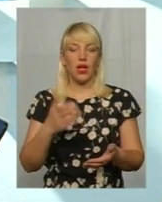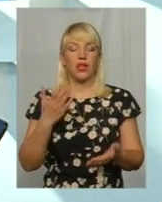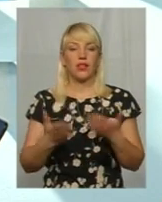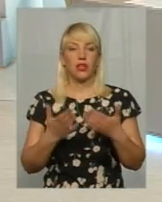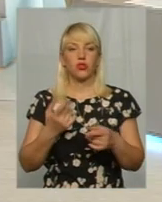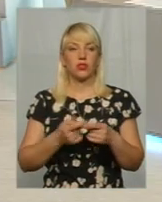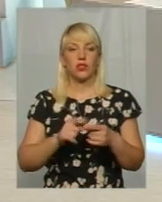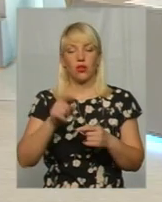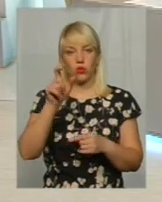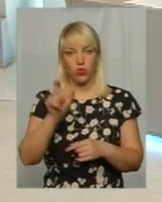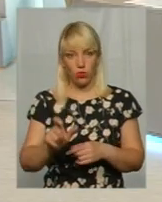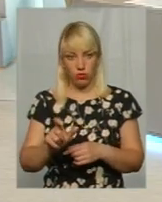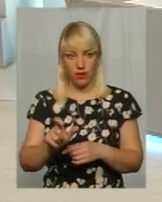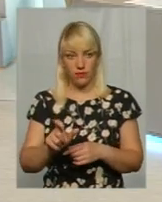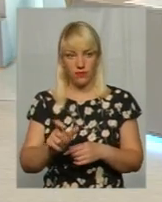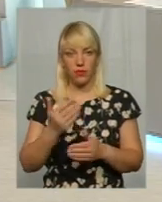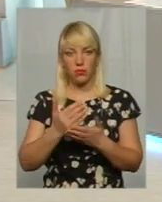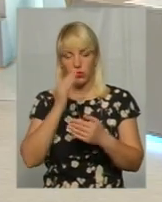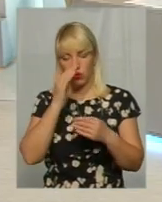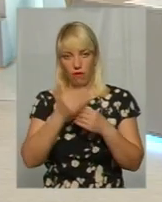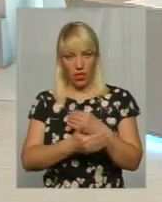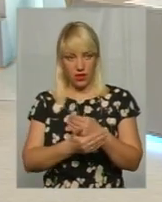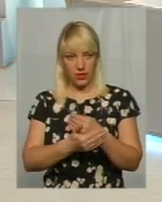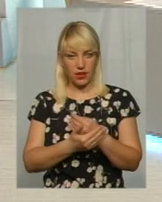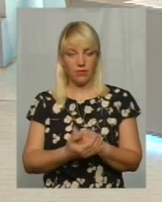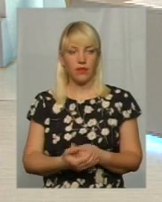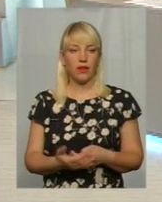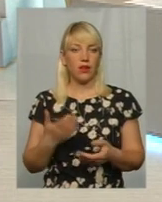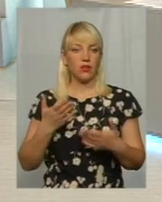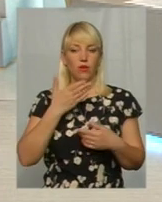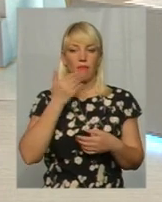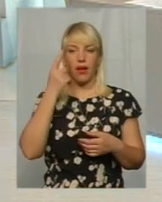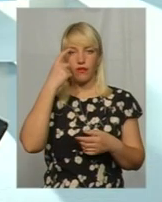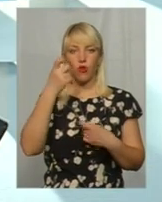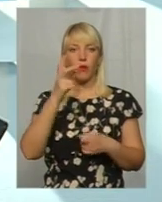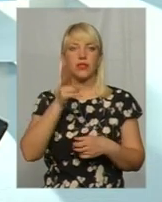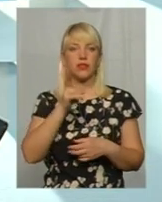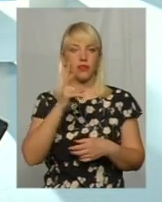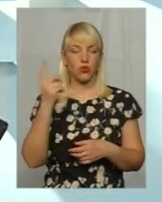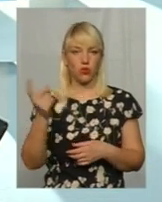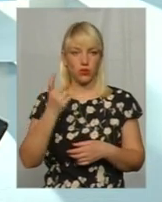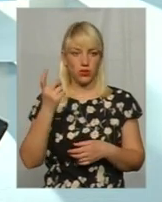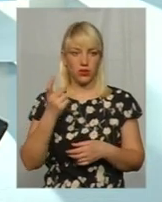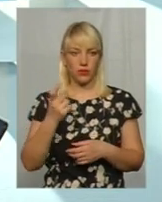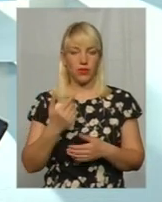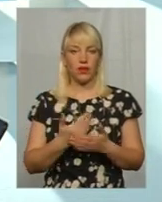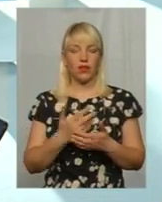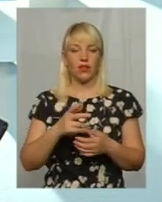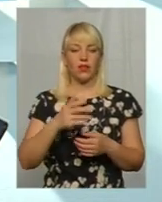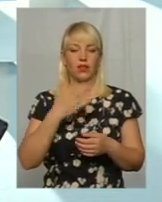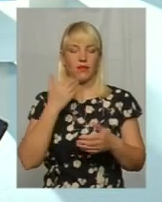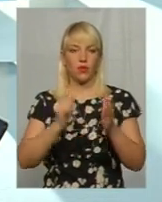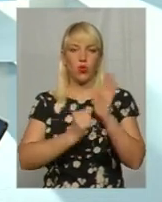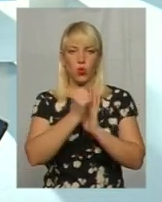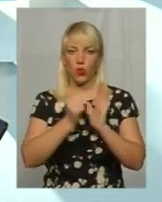особа сховалася, втекла, якщо немає інформації про батут, десь розміщений в друкованому вигляді,